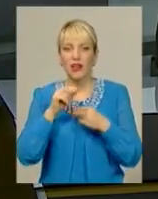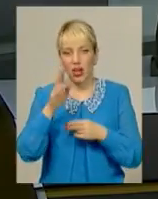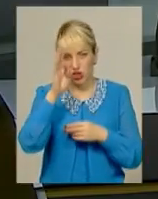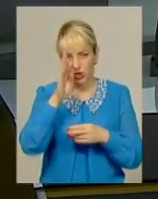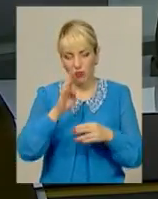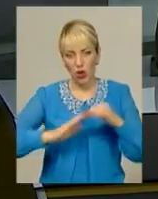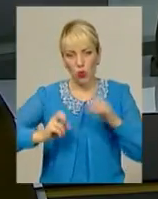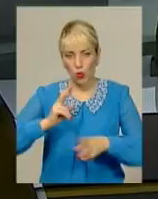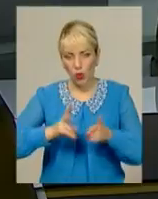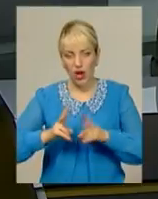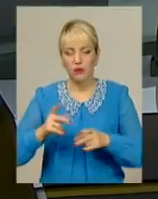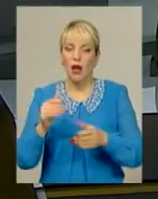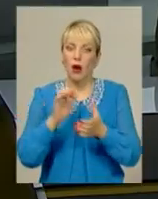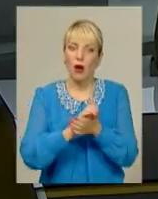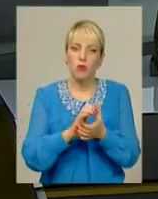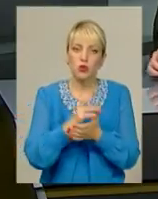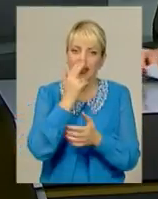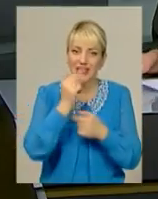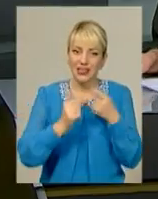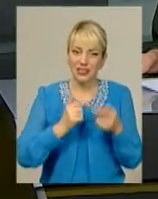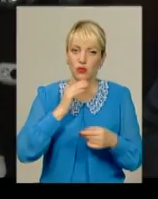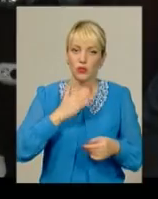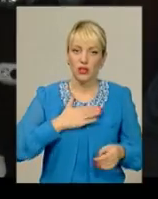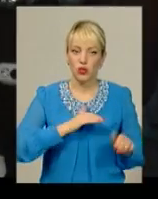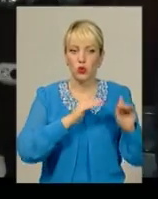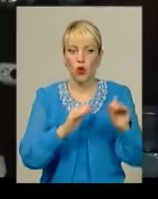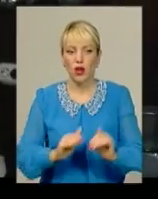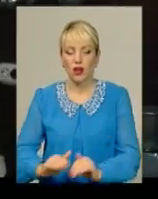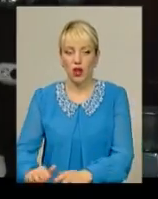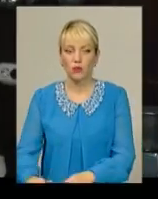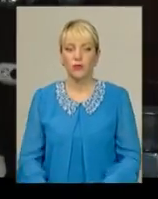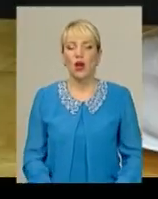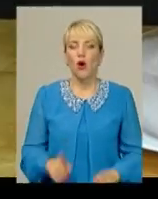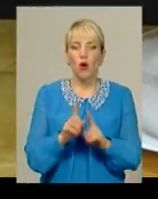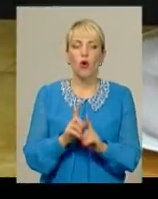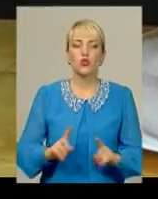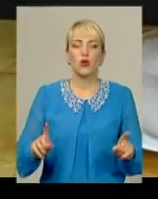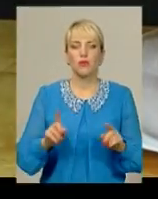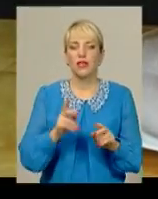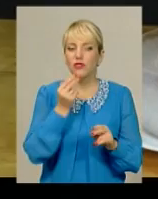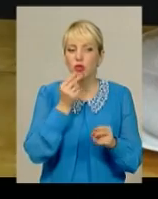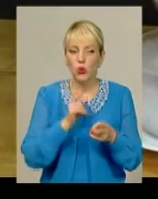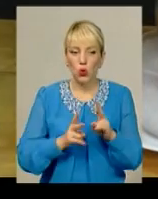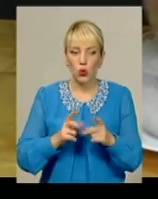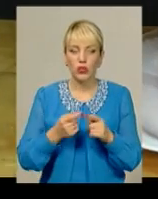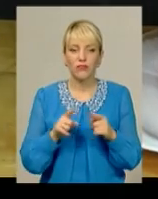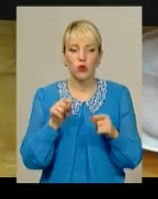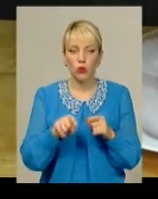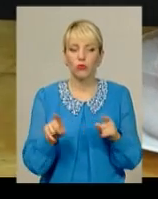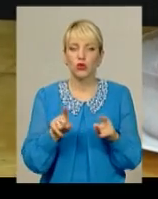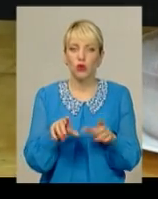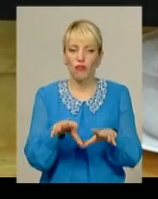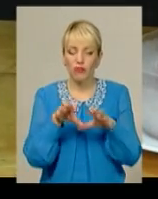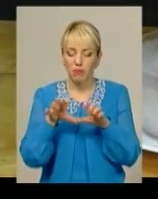традиціями нашого краю. Подробиці далі. Особливість кухні «Поділля» у тому, що вона увібрала кращі